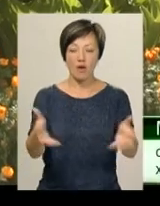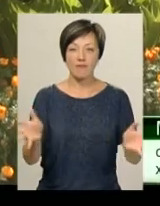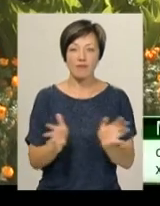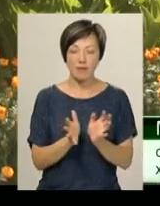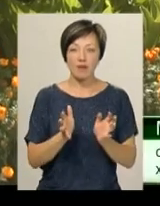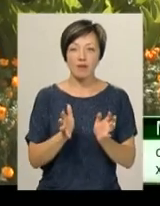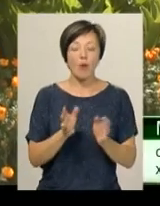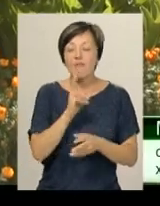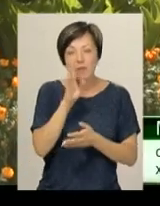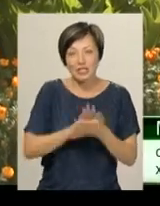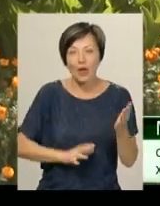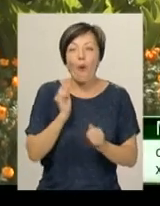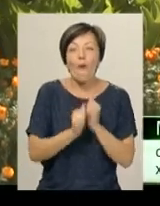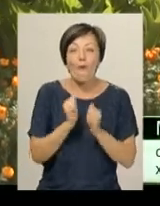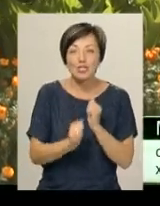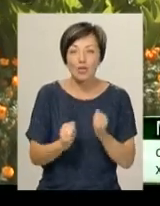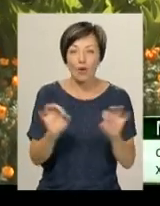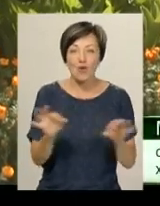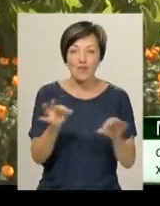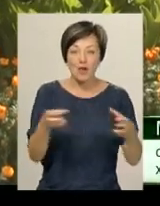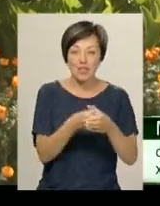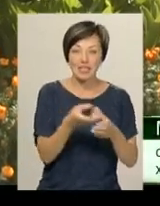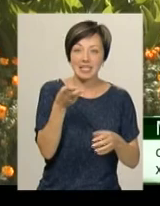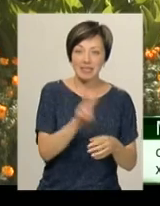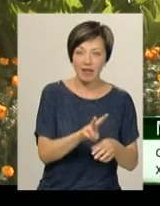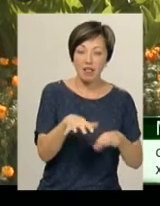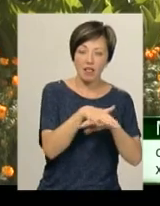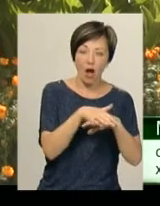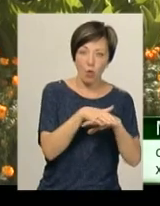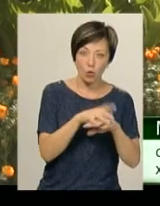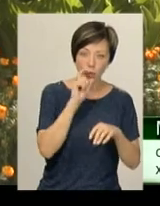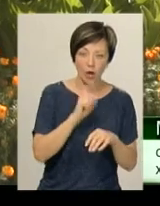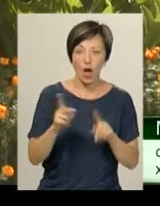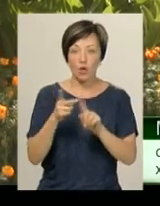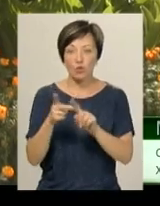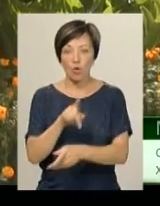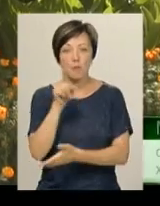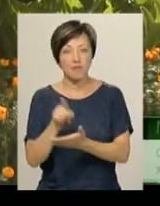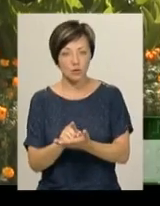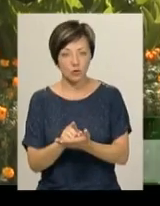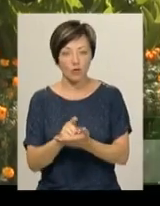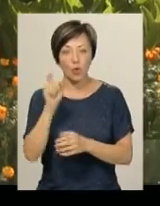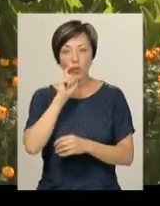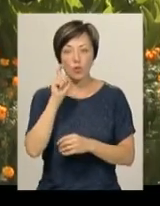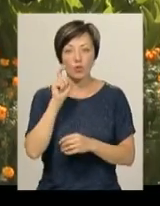представити дві пісні. Одна чи народна українська, а друга обов'язково